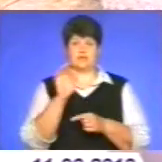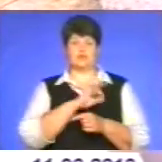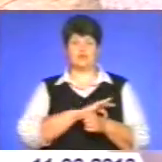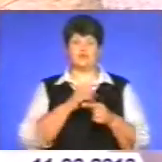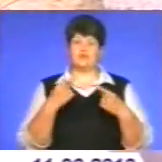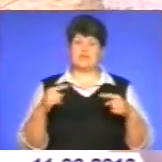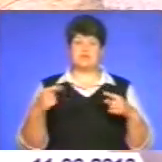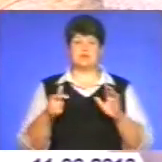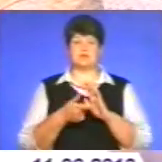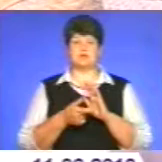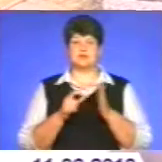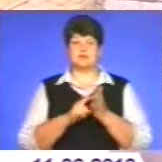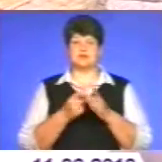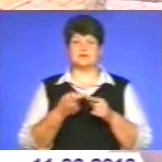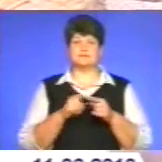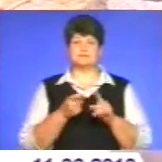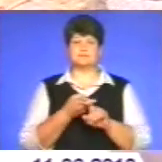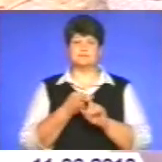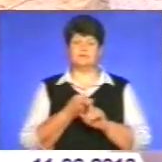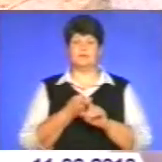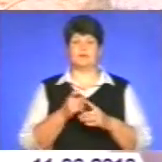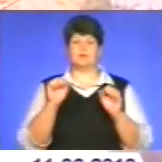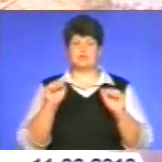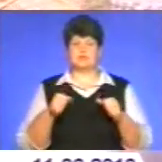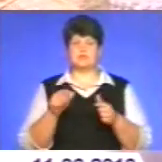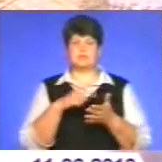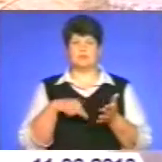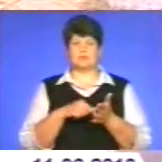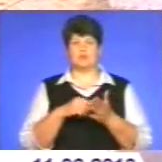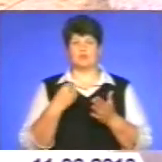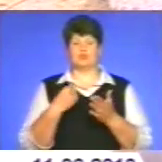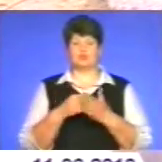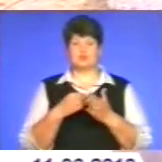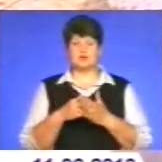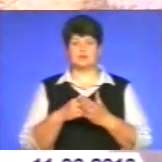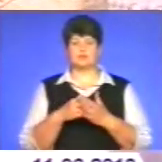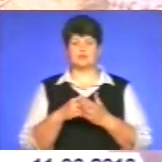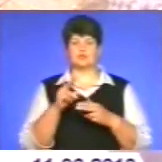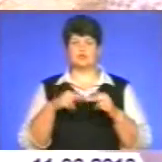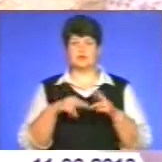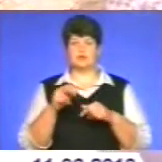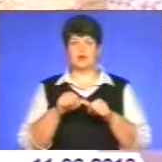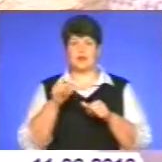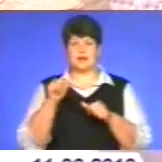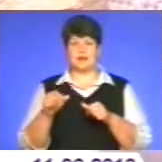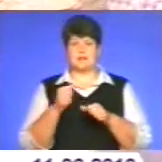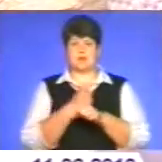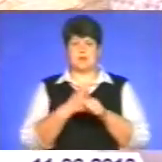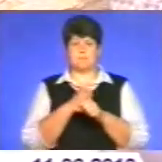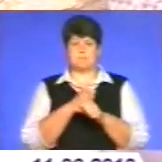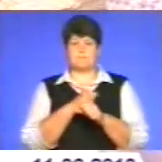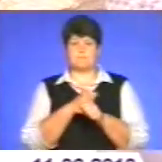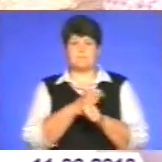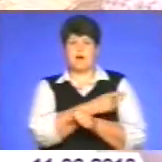приміщеньках, це залежить від можливості міського бюджету, скільки там додзяві кошти, щоб добудовувати окремі амбулаторії. Сьогодні ми можемо